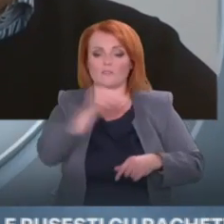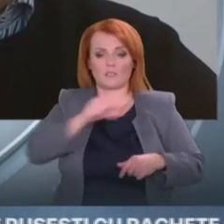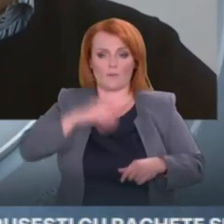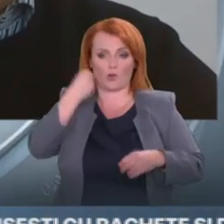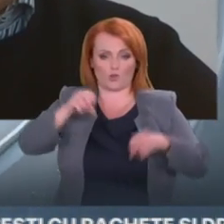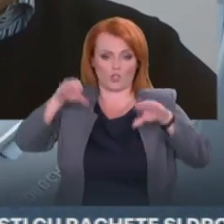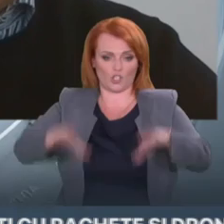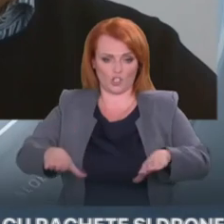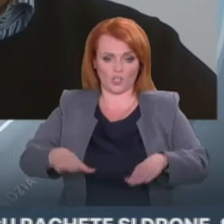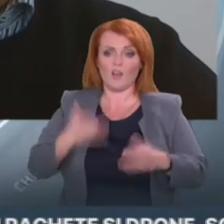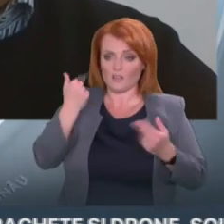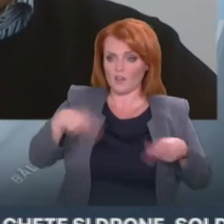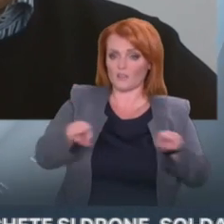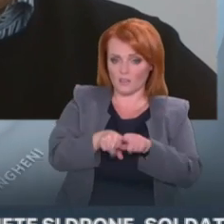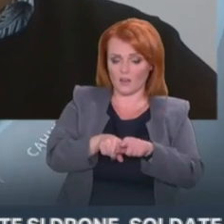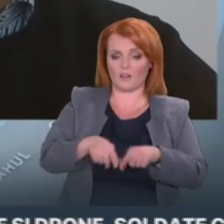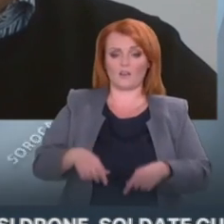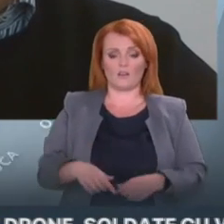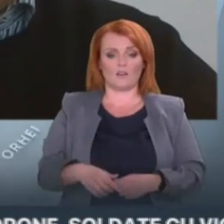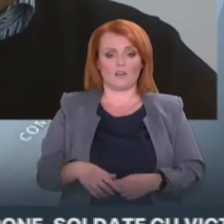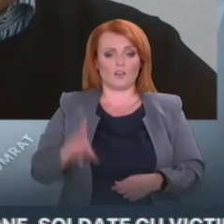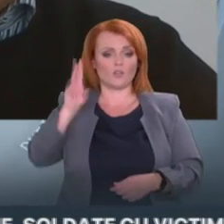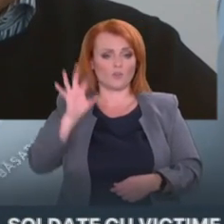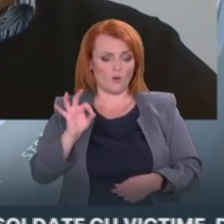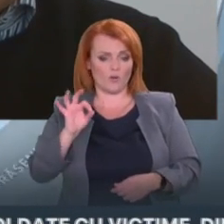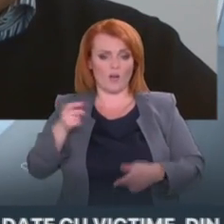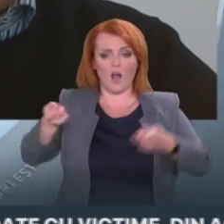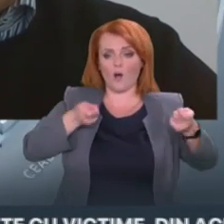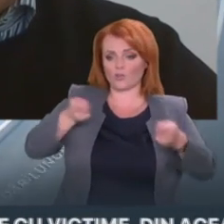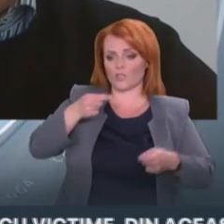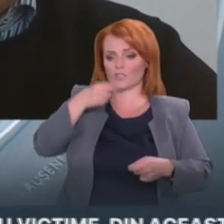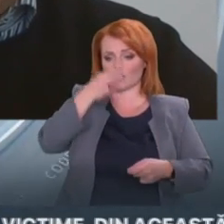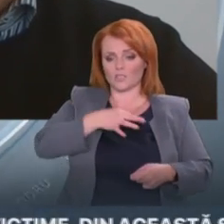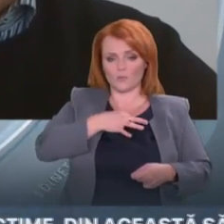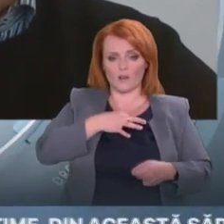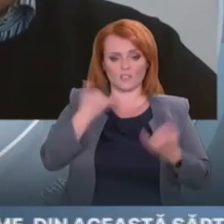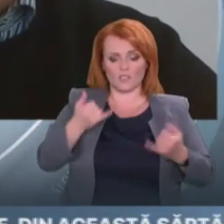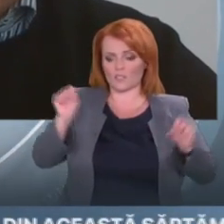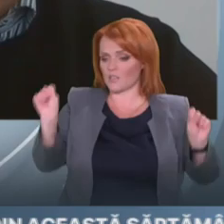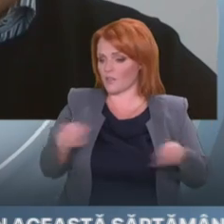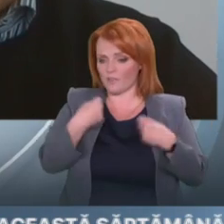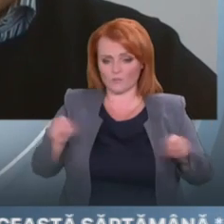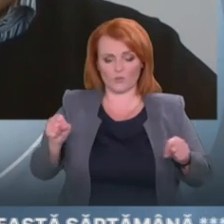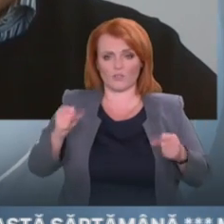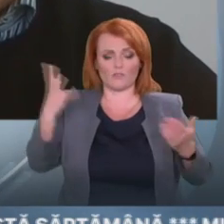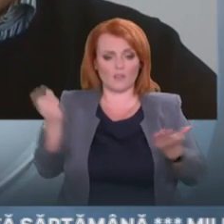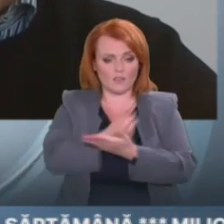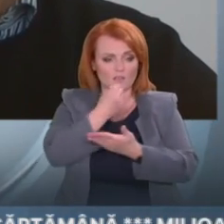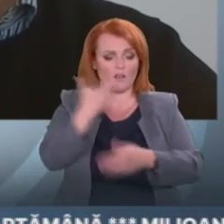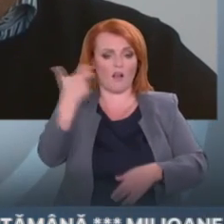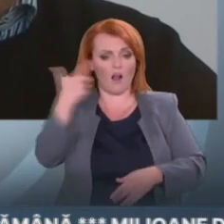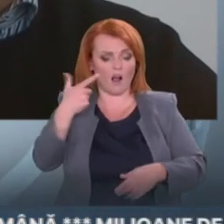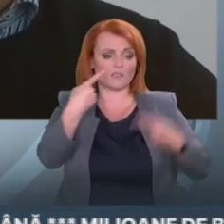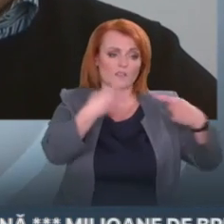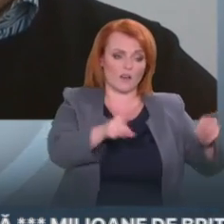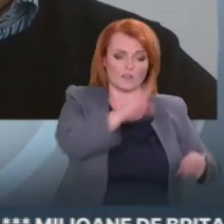autoritățile spun că deocamdată nu este posibil să fie găsit gaz din